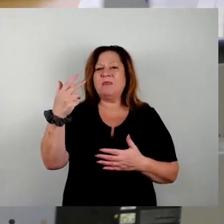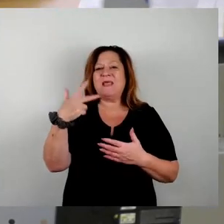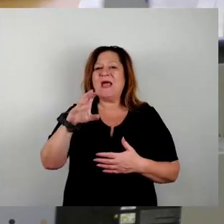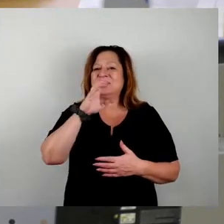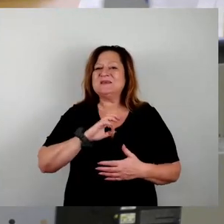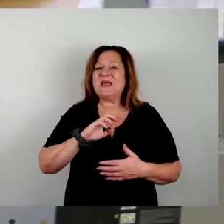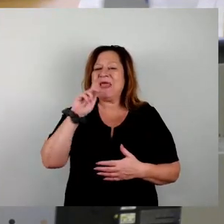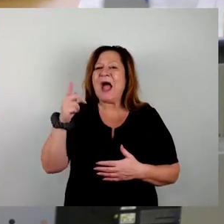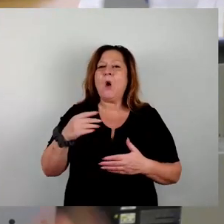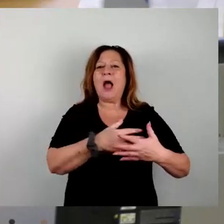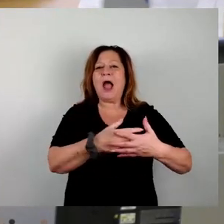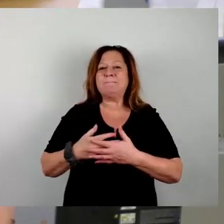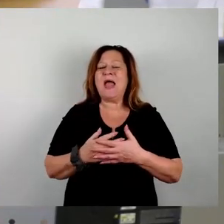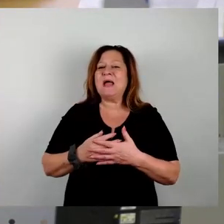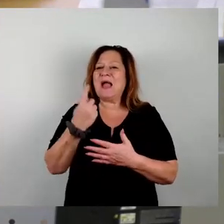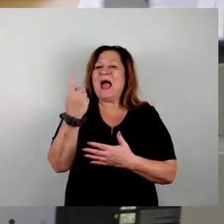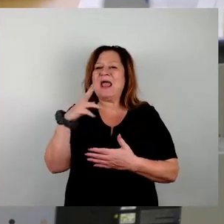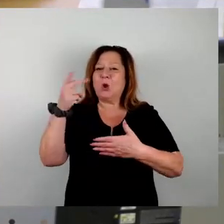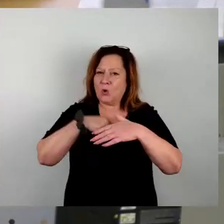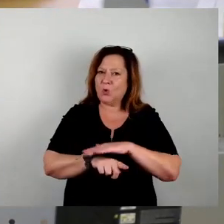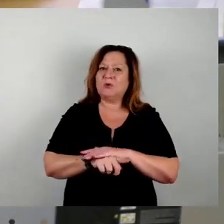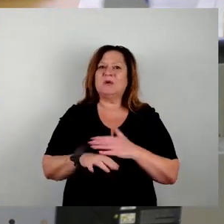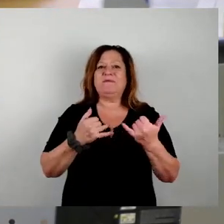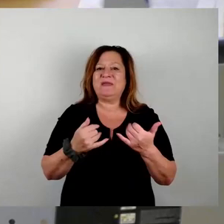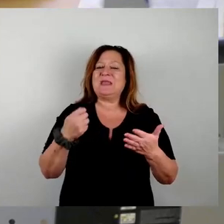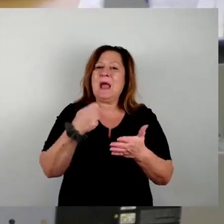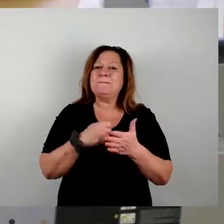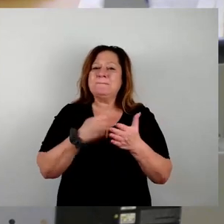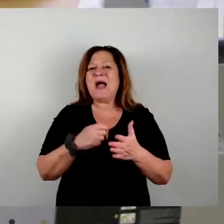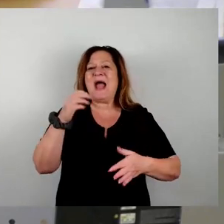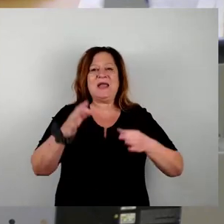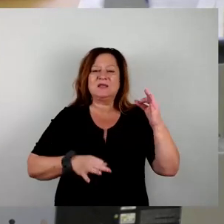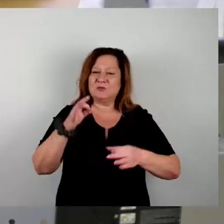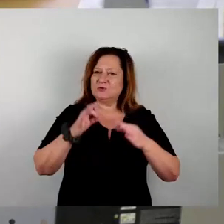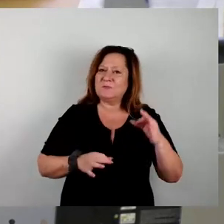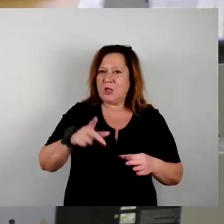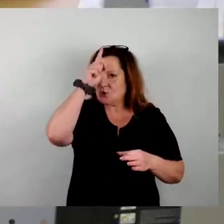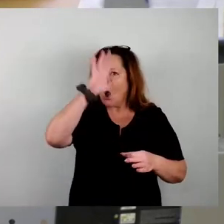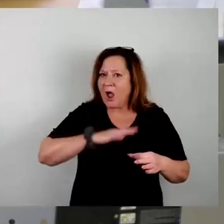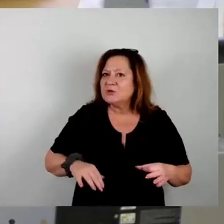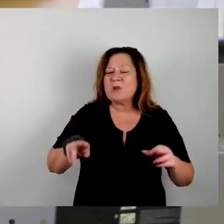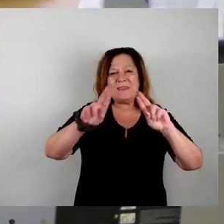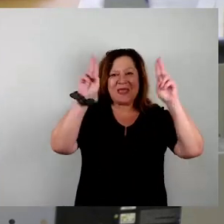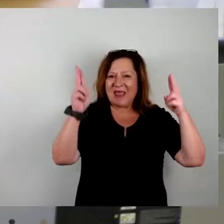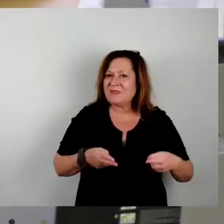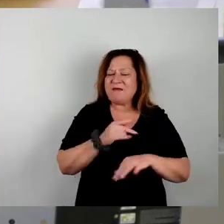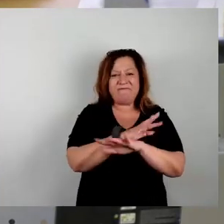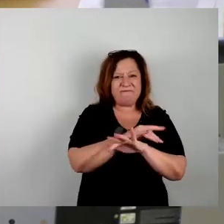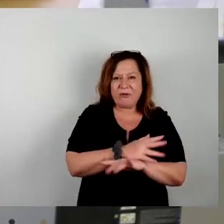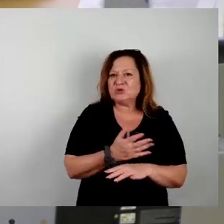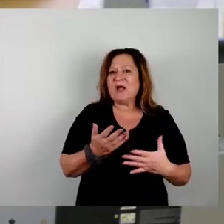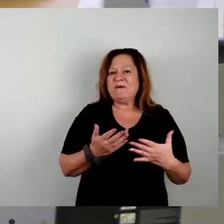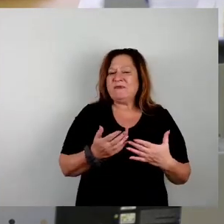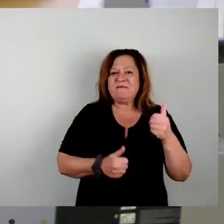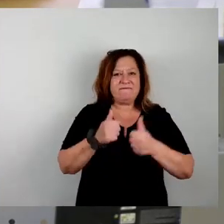Und was sagt uns das? Es ist wieder mal ein Beispiel, dass Deutschland international als Wirtschaftsstandort nicht wettbewerbsfähig ist und